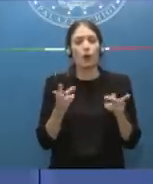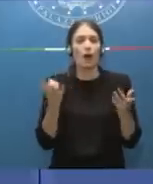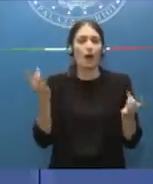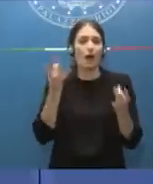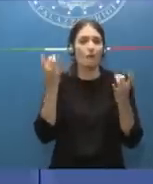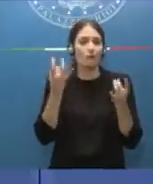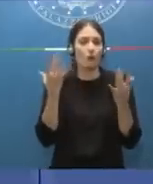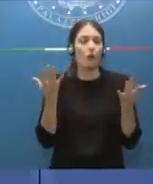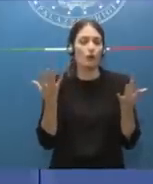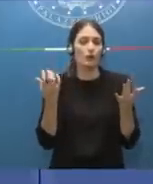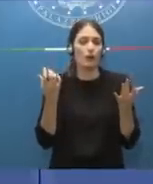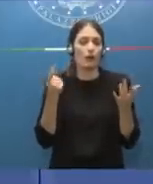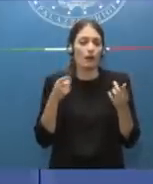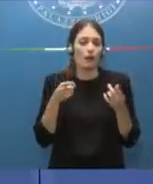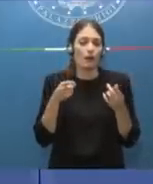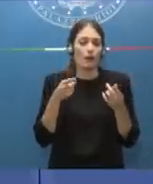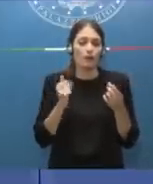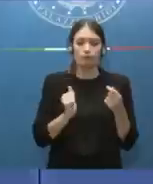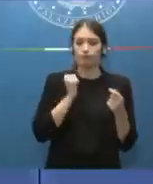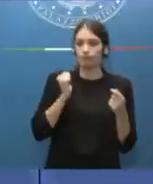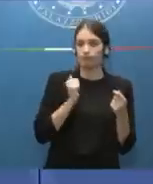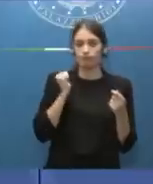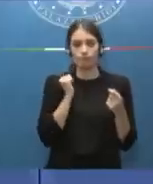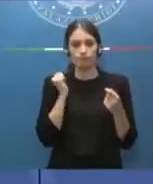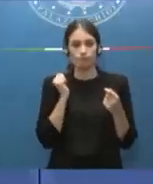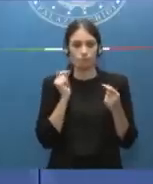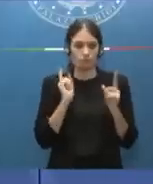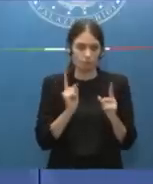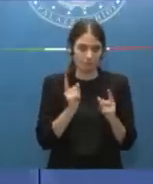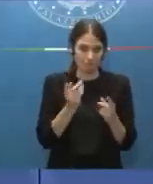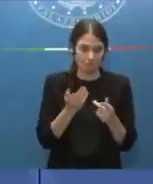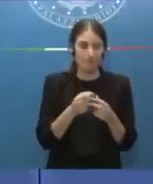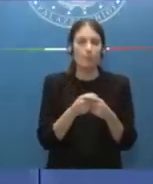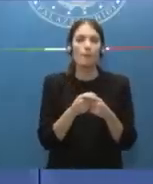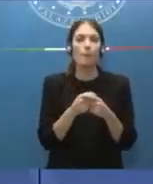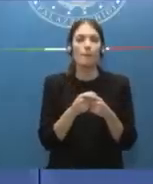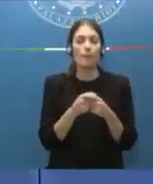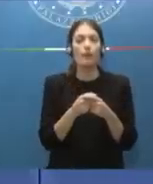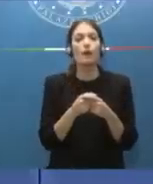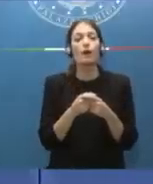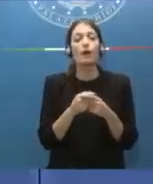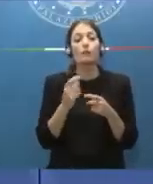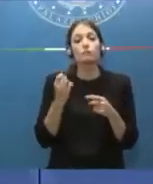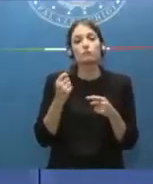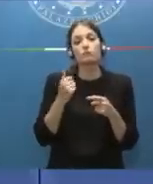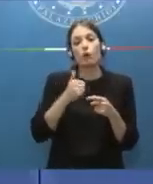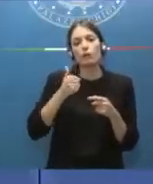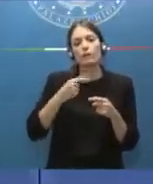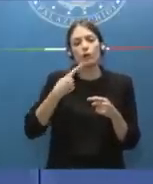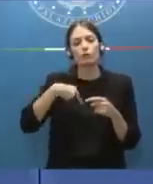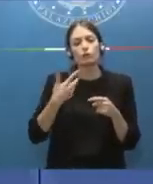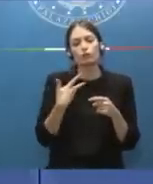diciamo, forme di individualismo piuttosto che da parte. E devo dire che tutte le volte che abbiamo avuto delle